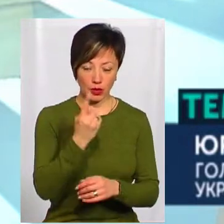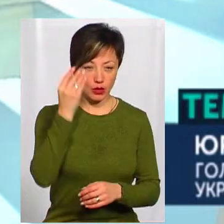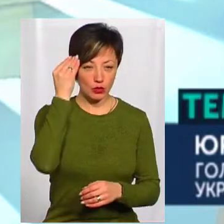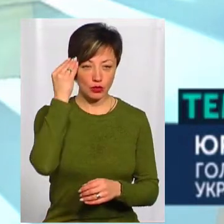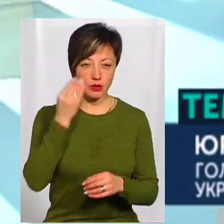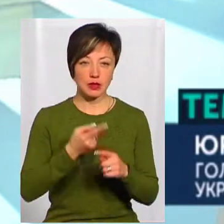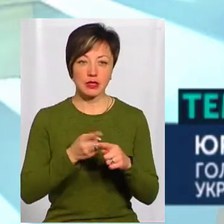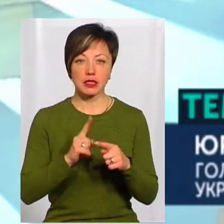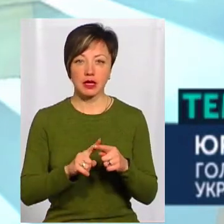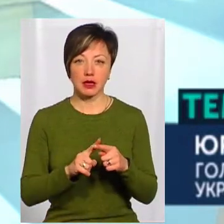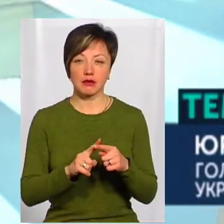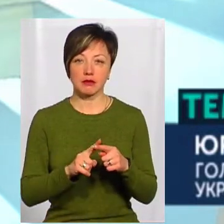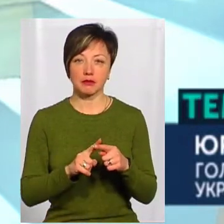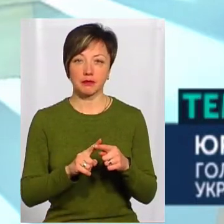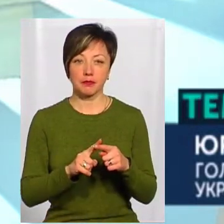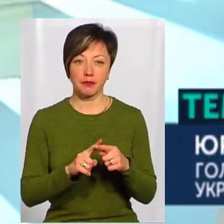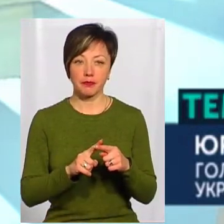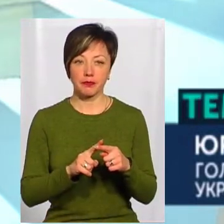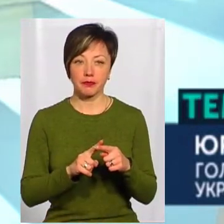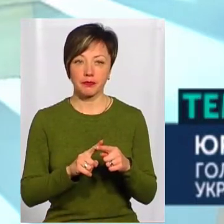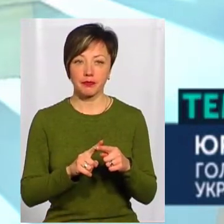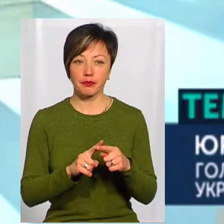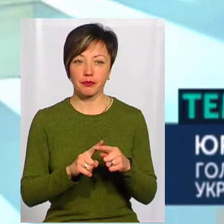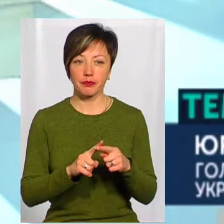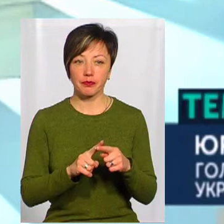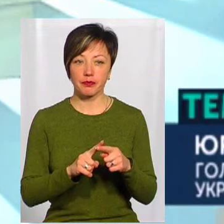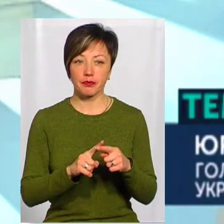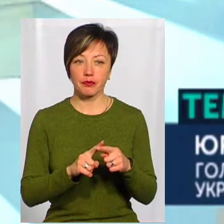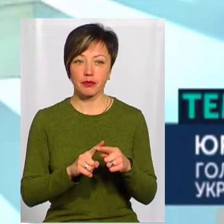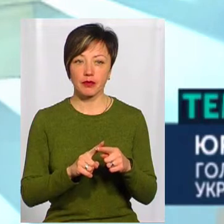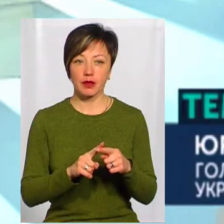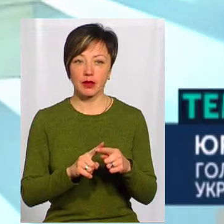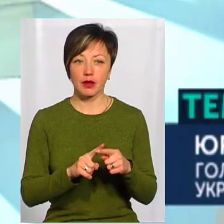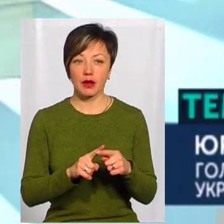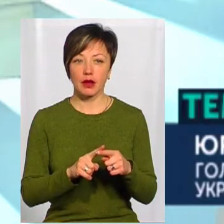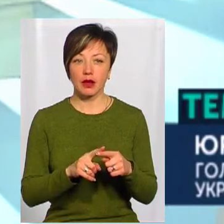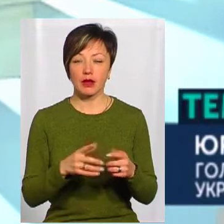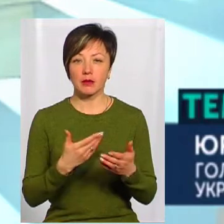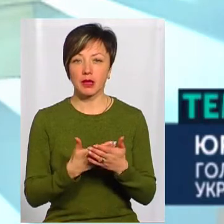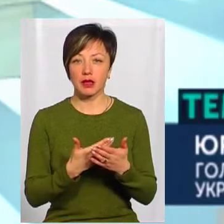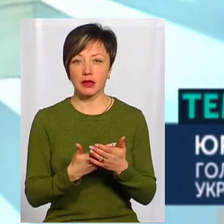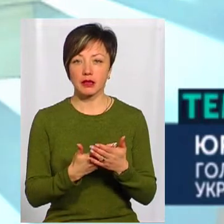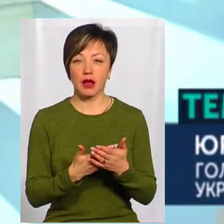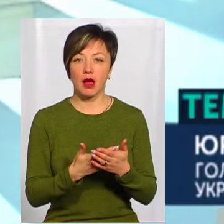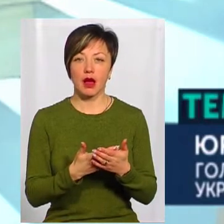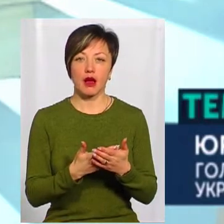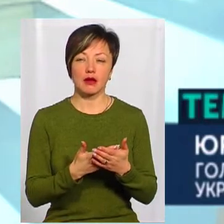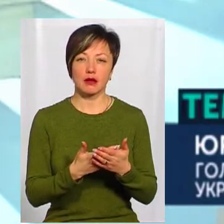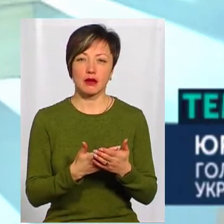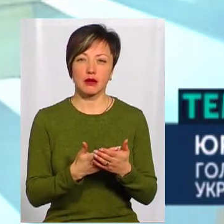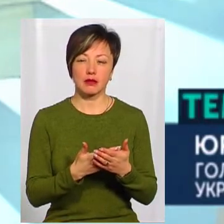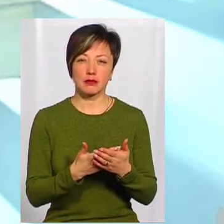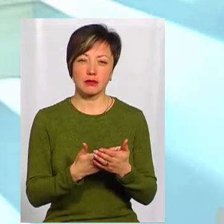це, видно, промисловці, промислові лобі, інші уряди, які не хочуть втрачати кошти на